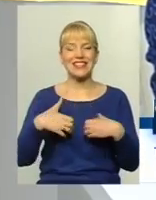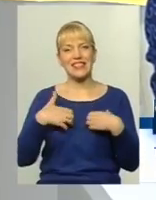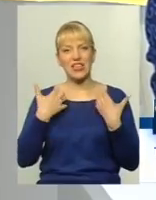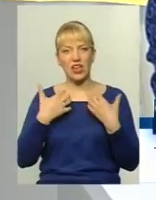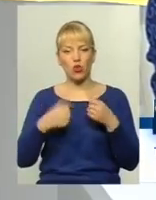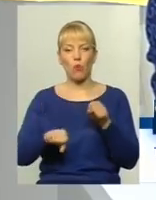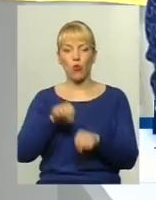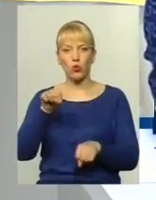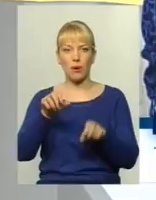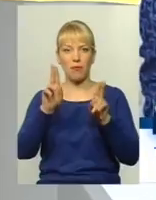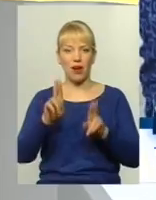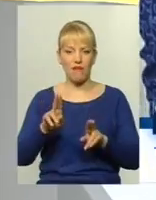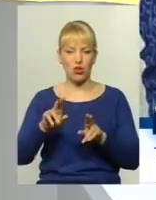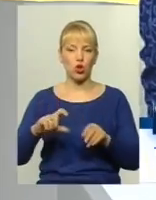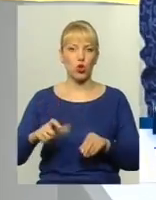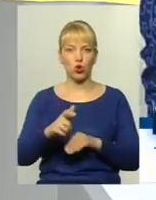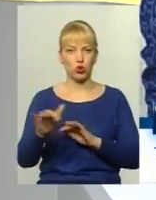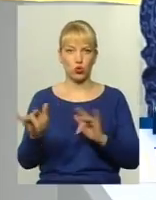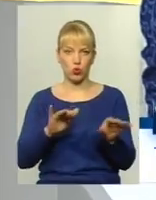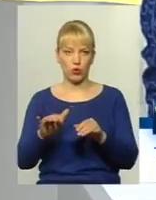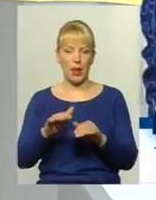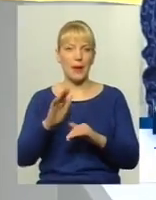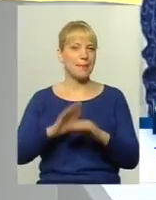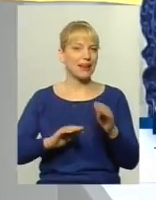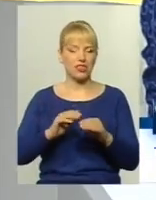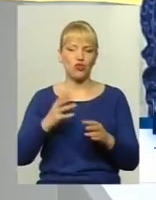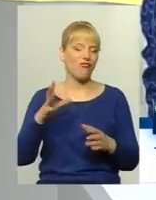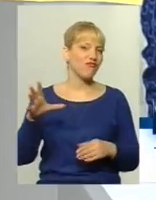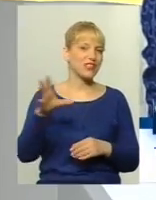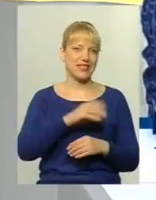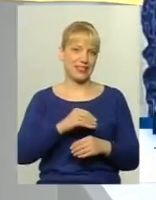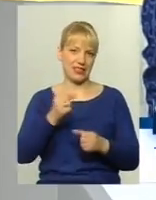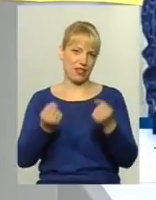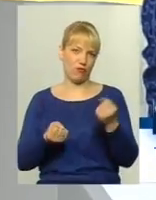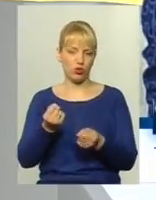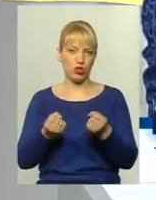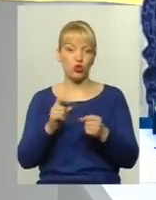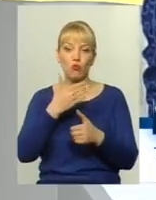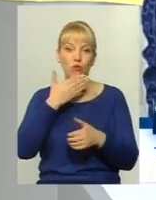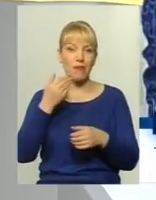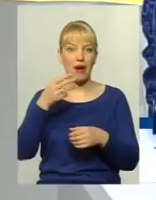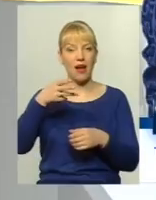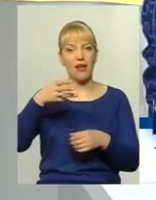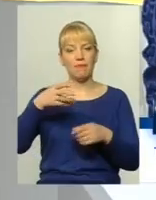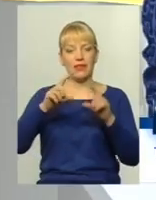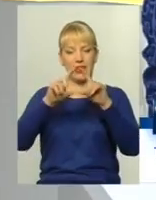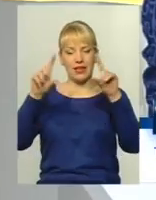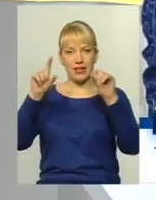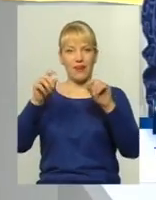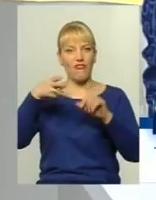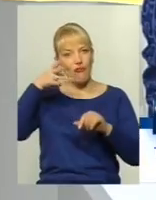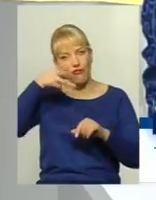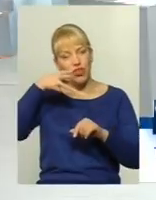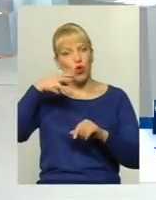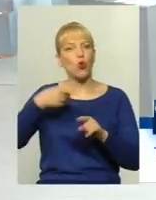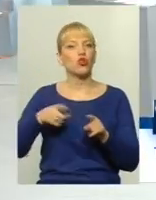порушують правила дорожнього руху практично усі маршрутки, чому не стоїть відеорегістратор, який стоїть в автобусі і